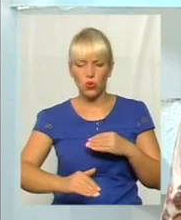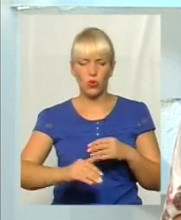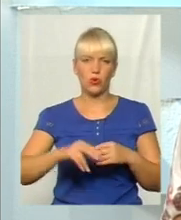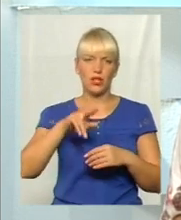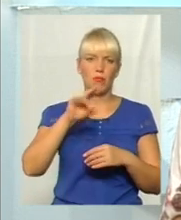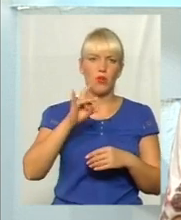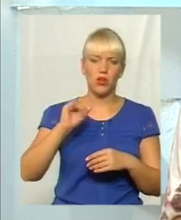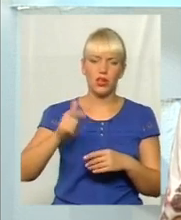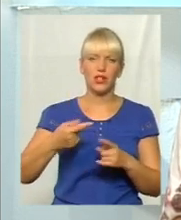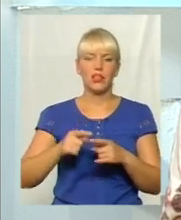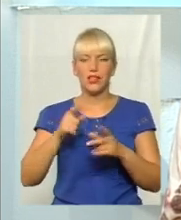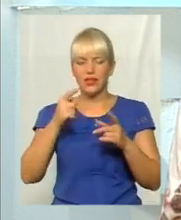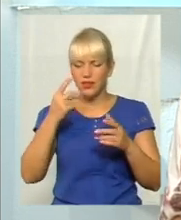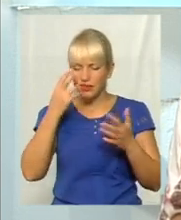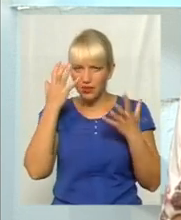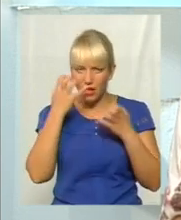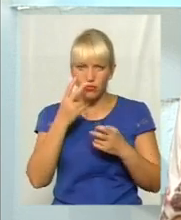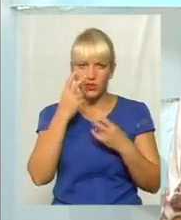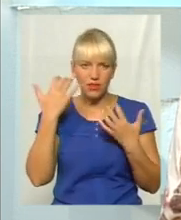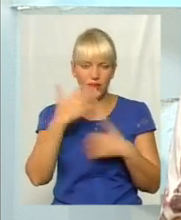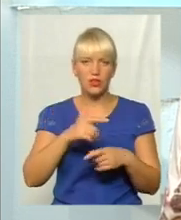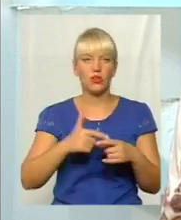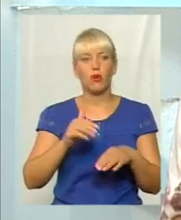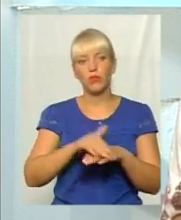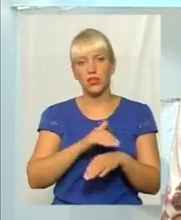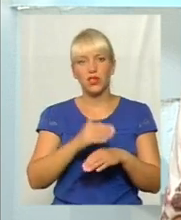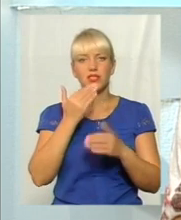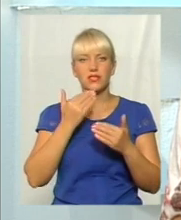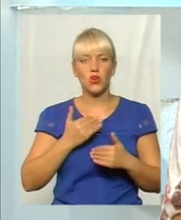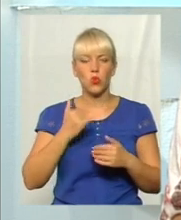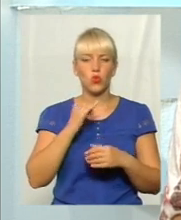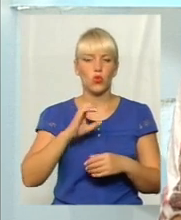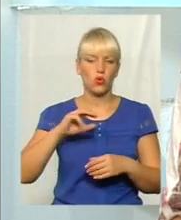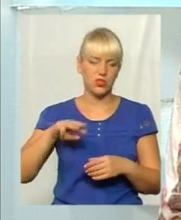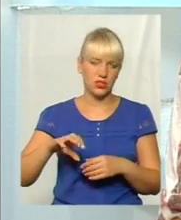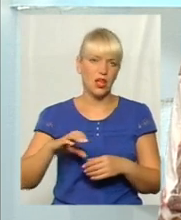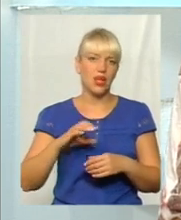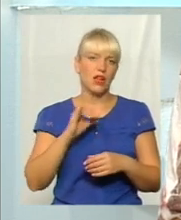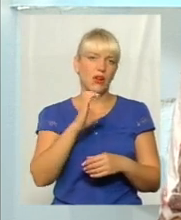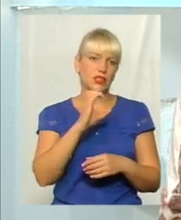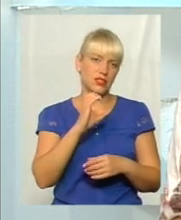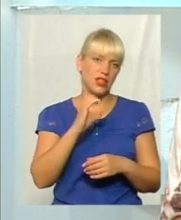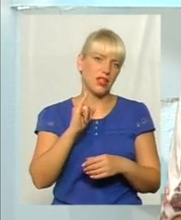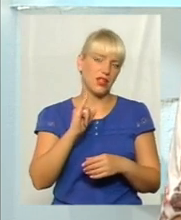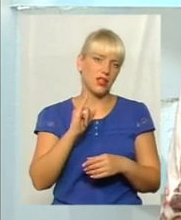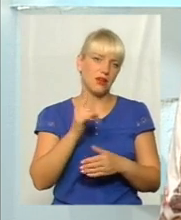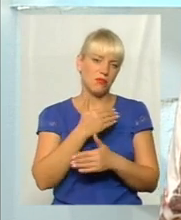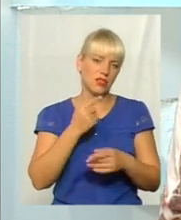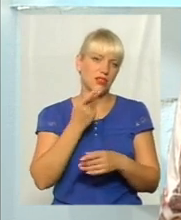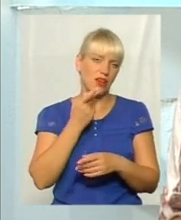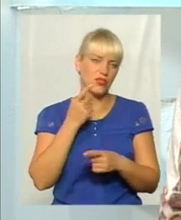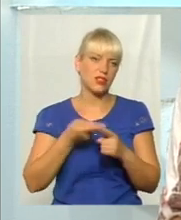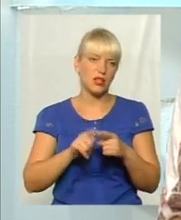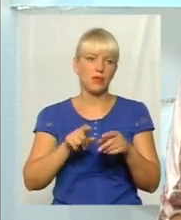ви не можете їх розпізнати, особливо в темноті, будь ласка, звертайтеся до нас в УТОС. І ми завжди це питання